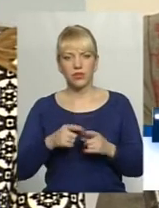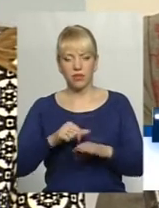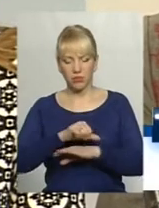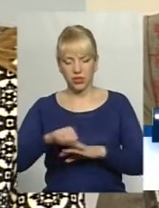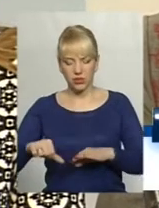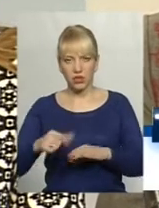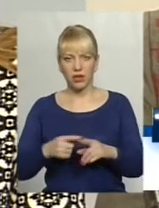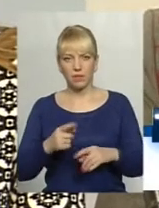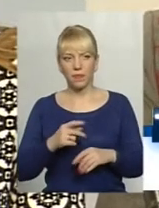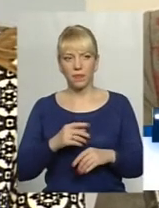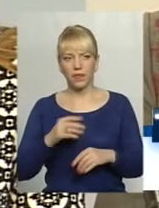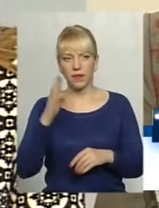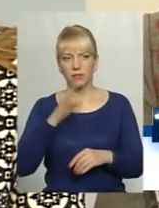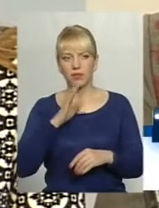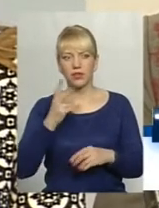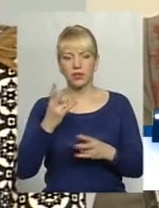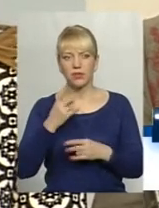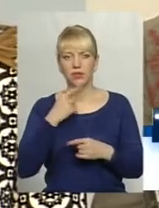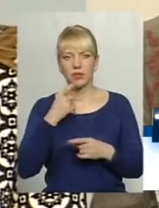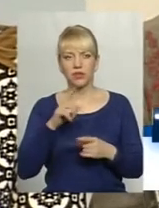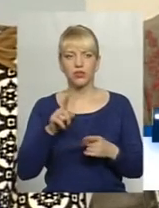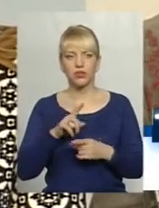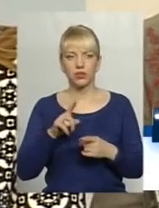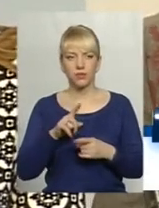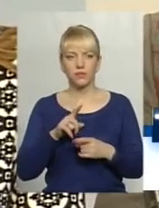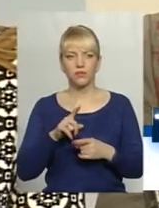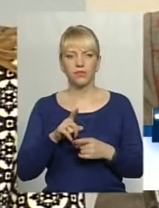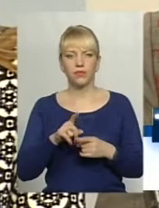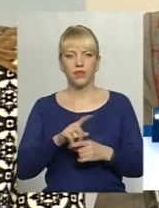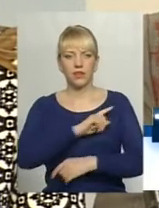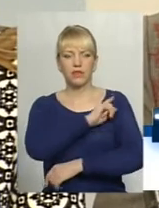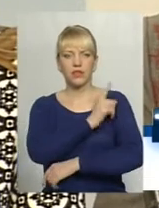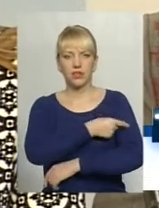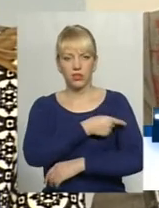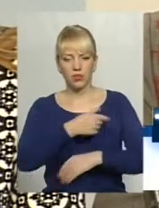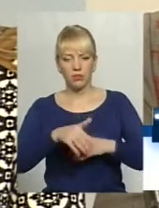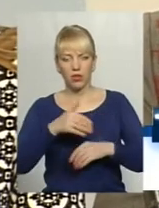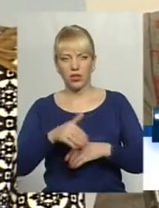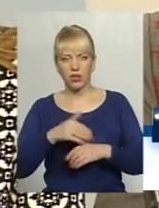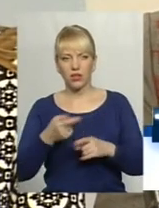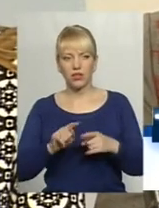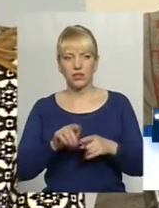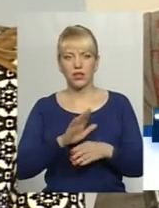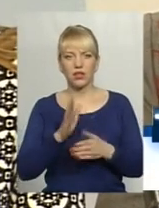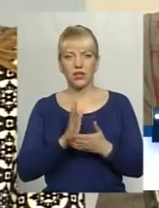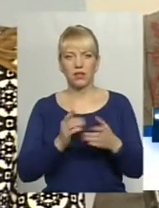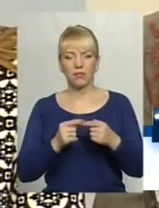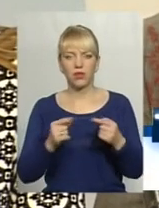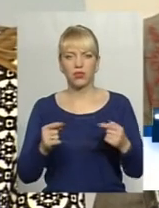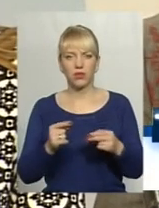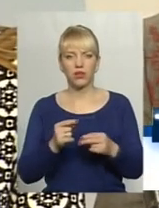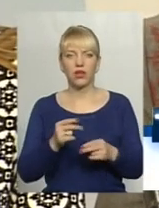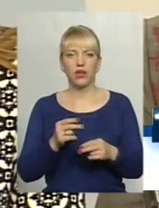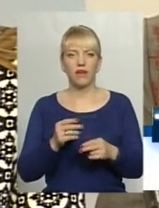Звертаючись до батьків, я би хотіла сказати, що фізичне покарання, це не є методом виховання.